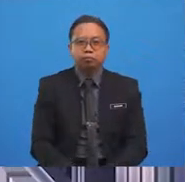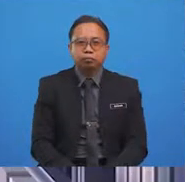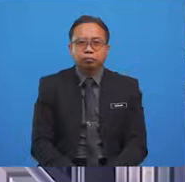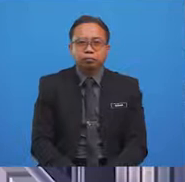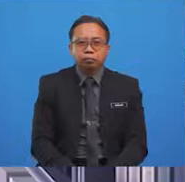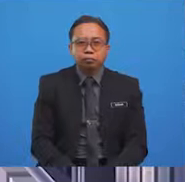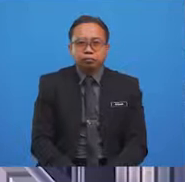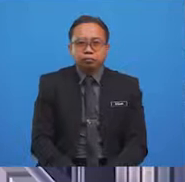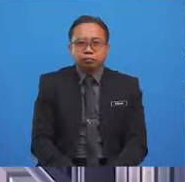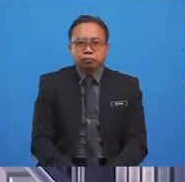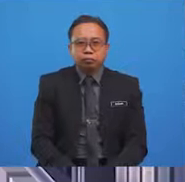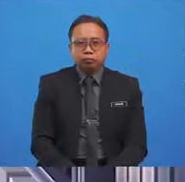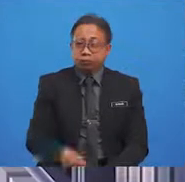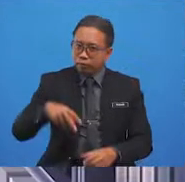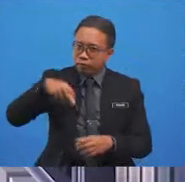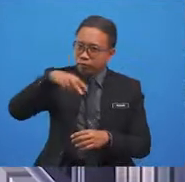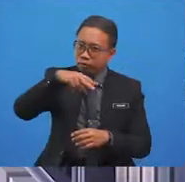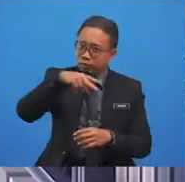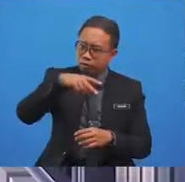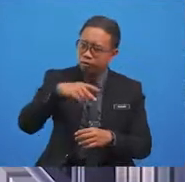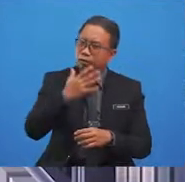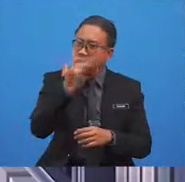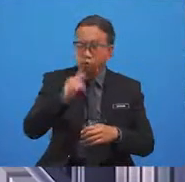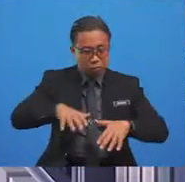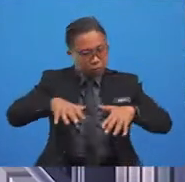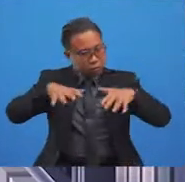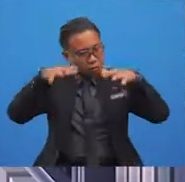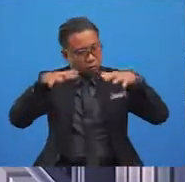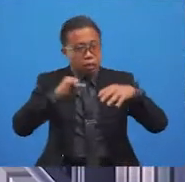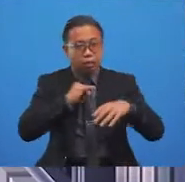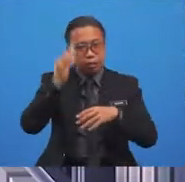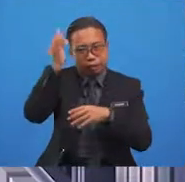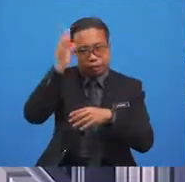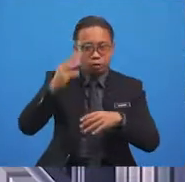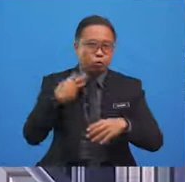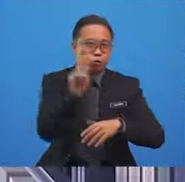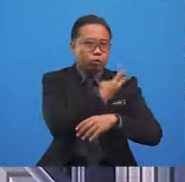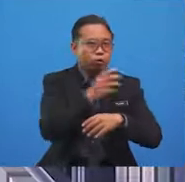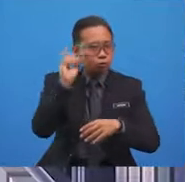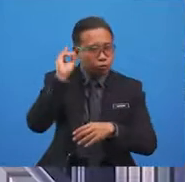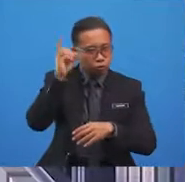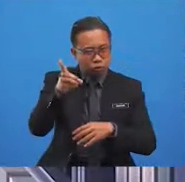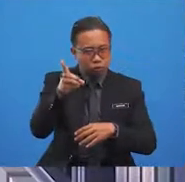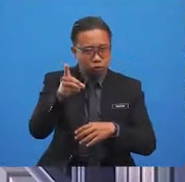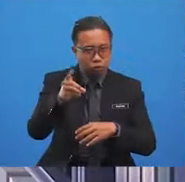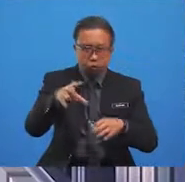magical journey awaits, why not? I think we should flip the cards. Boys and